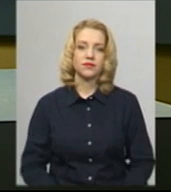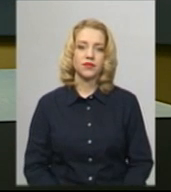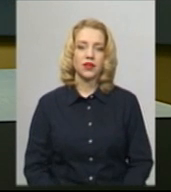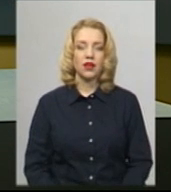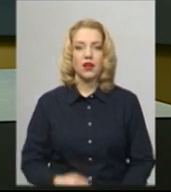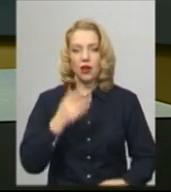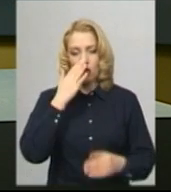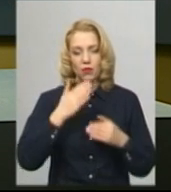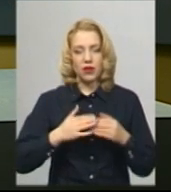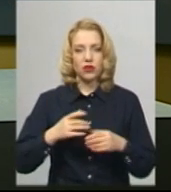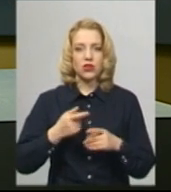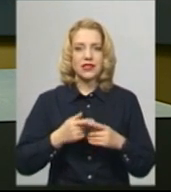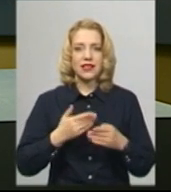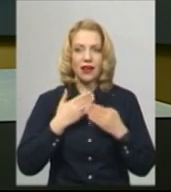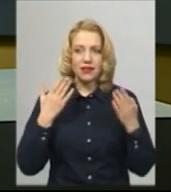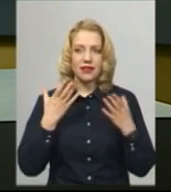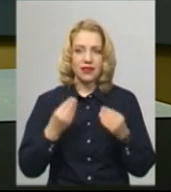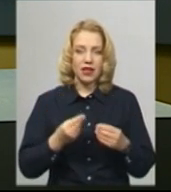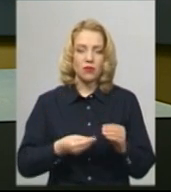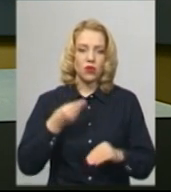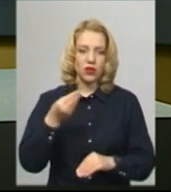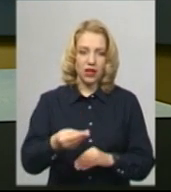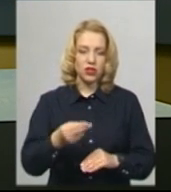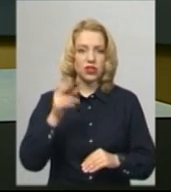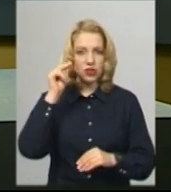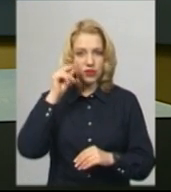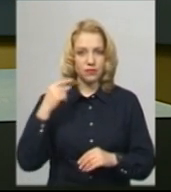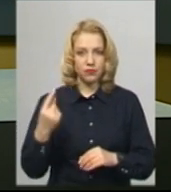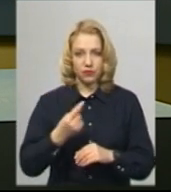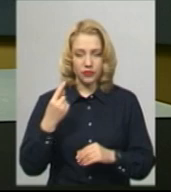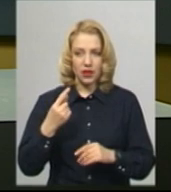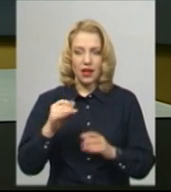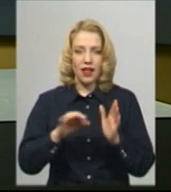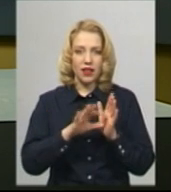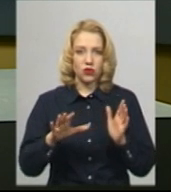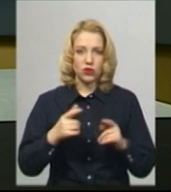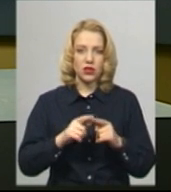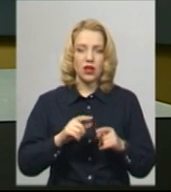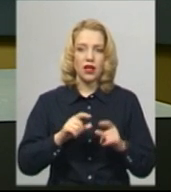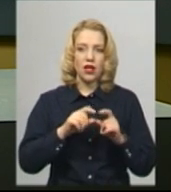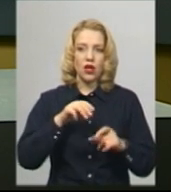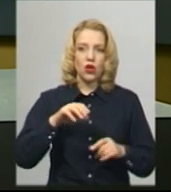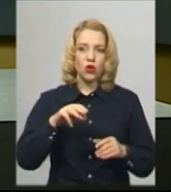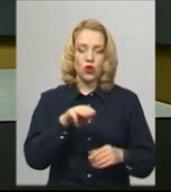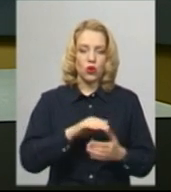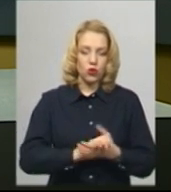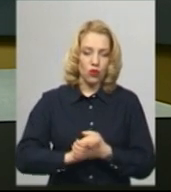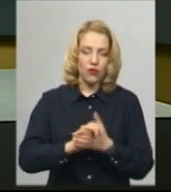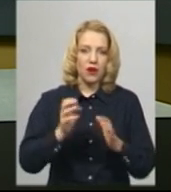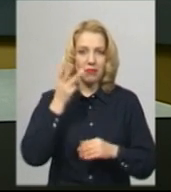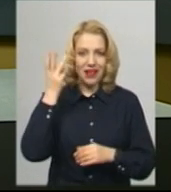У передостанній день подачі показників лічильників за спожиту електроенергію у абонентській службі ТОВ «Хмельницьк Енергозбуд»